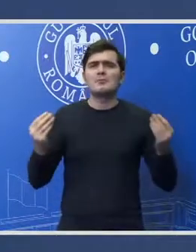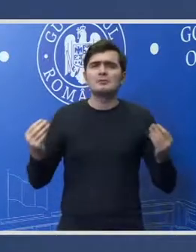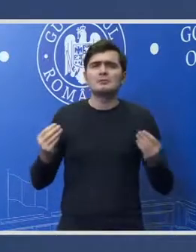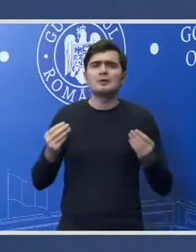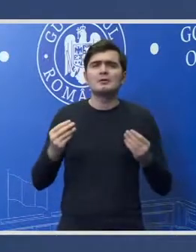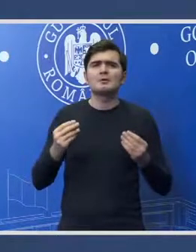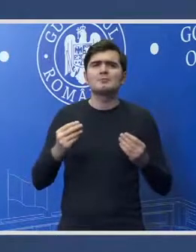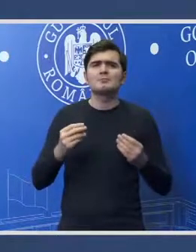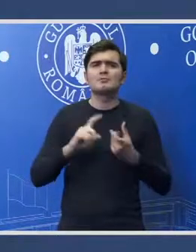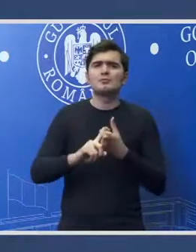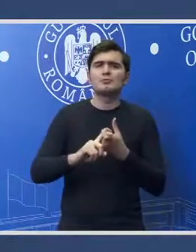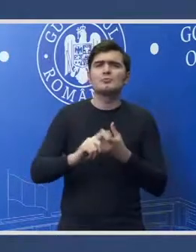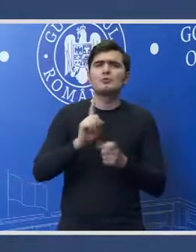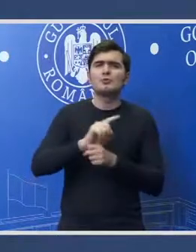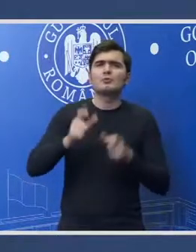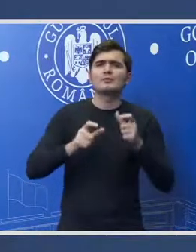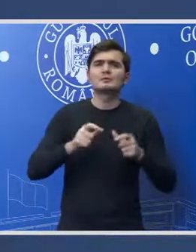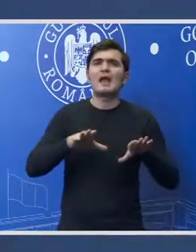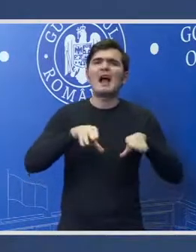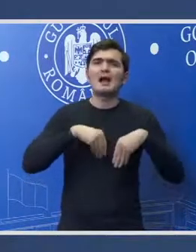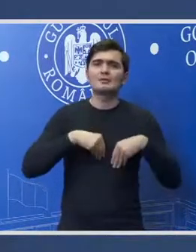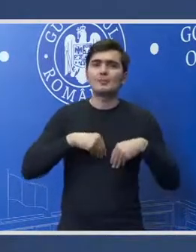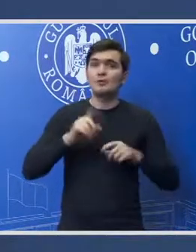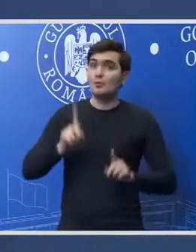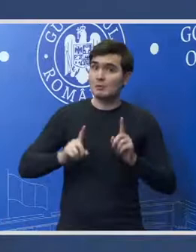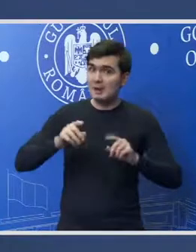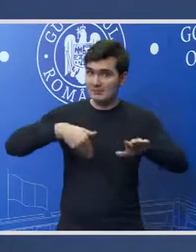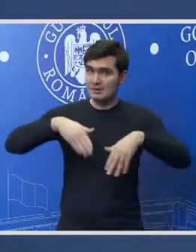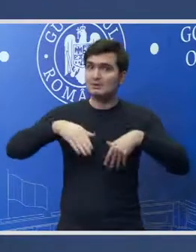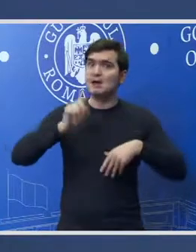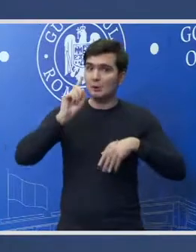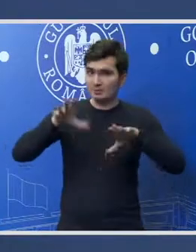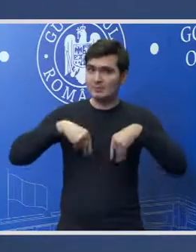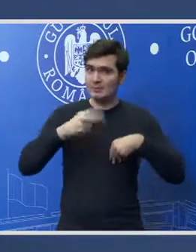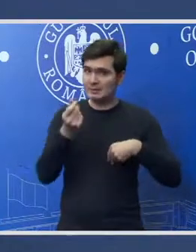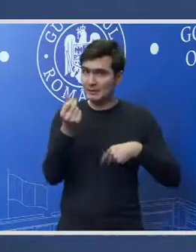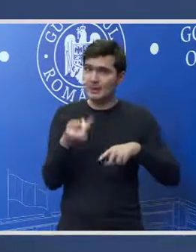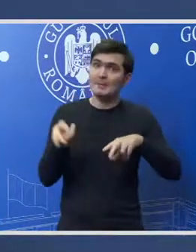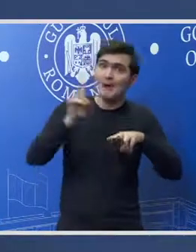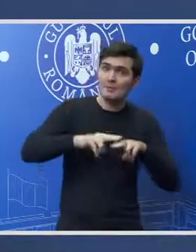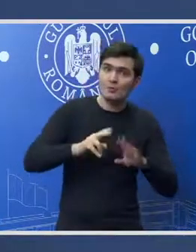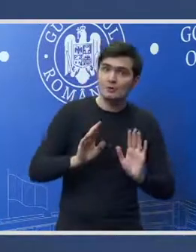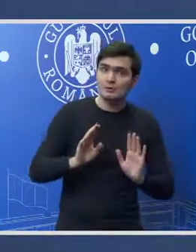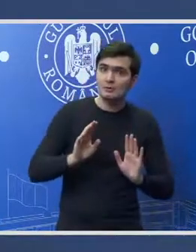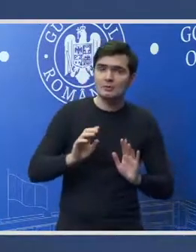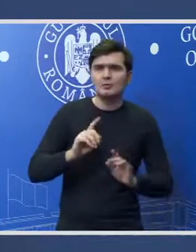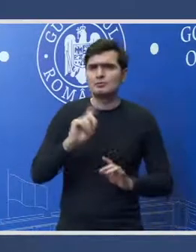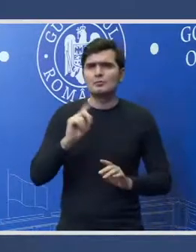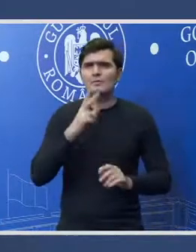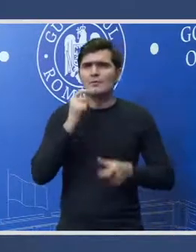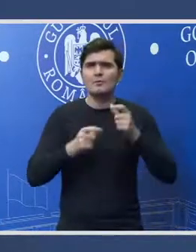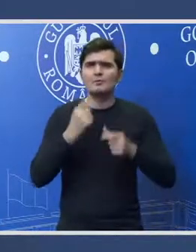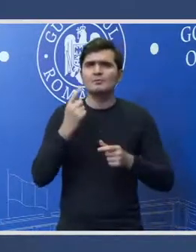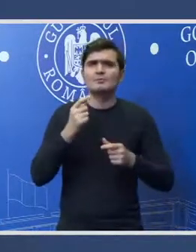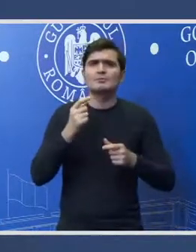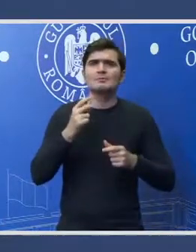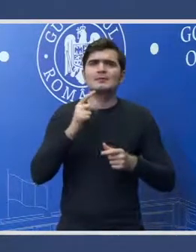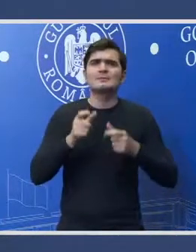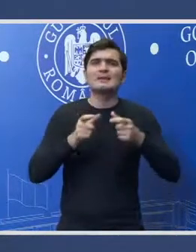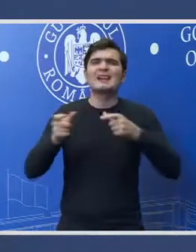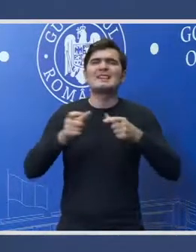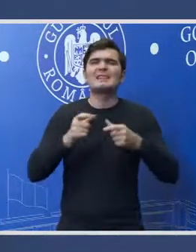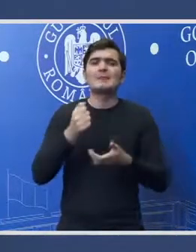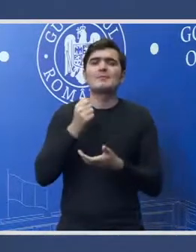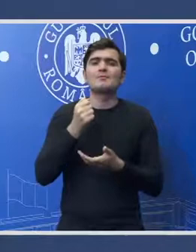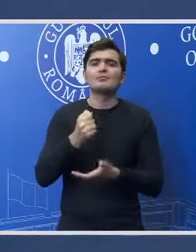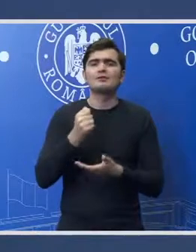angajament, ceea ce înseamnă... Sunt ministere care primesc mai mulți bani? Nu vorbim de crede bugetare mai multe. Sunt atât